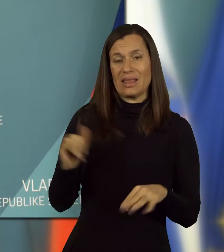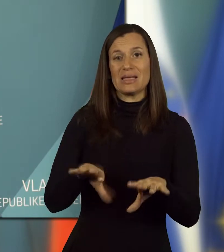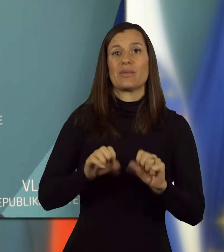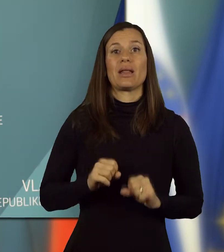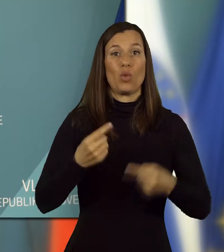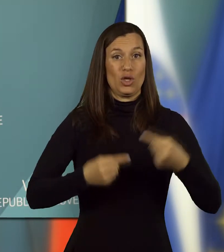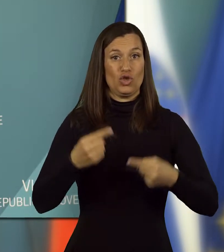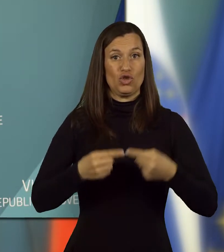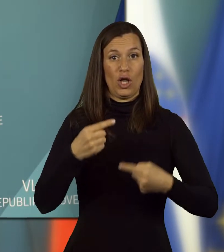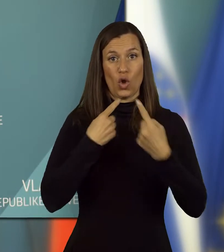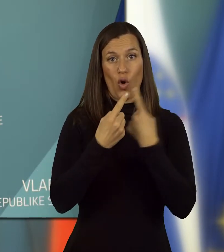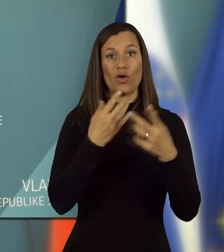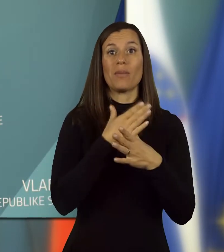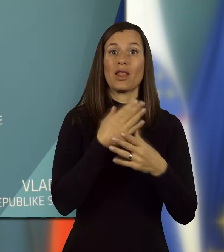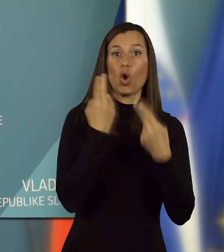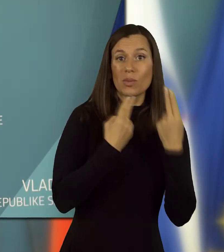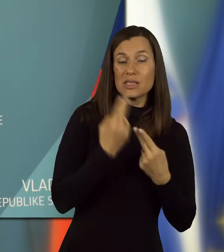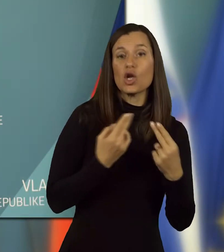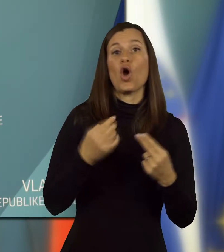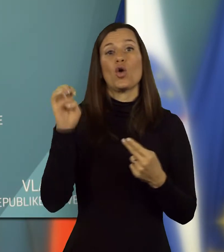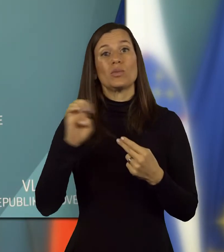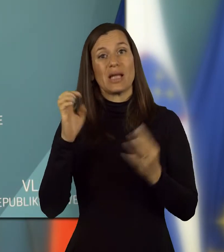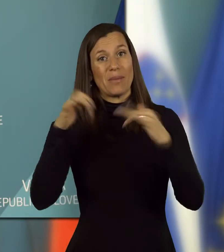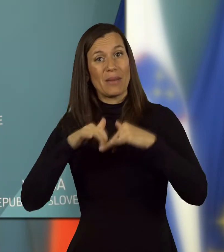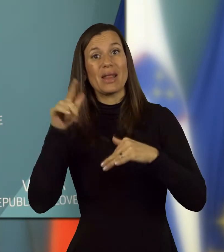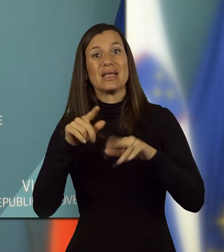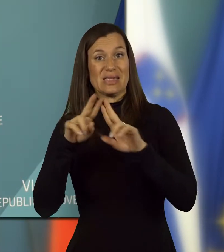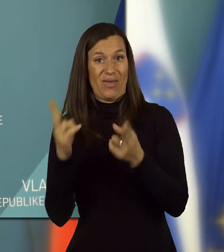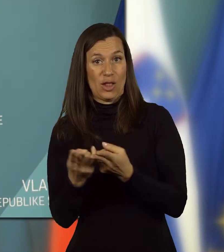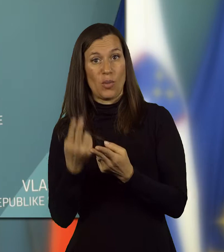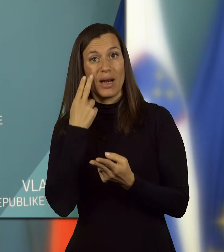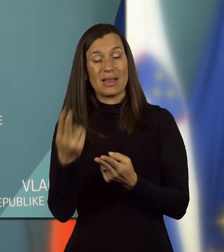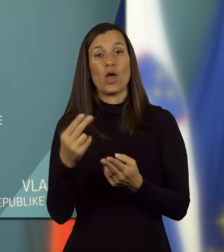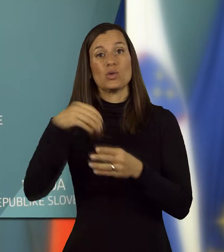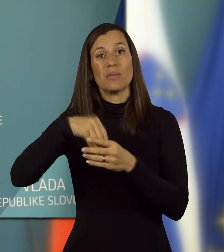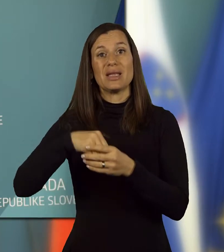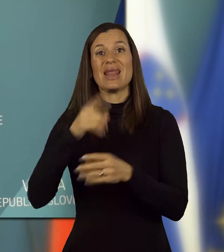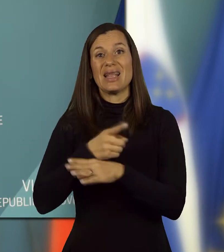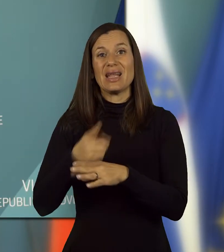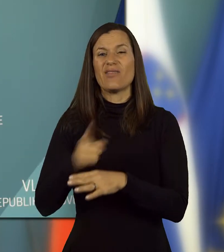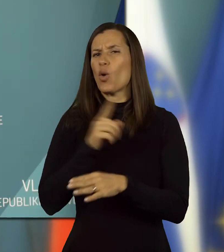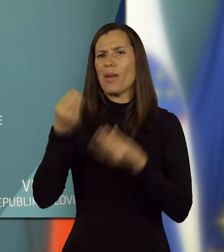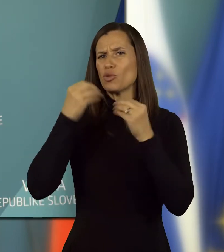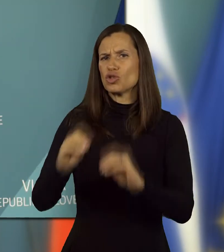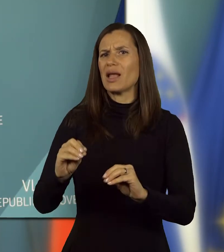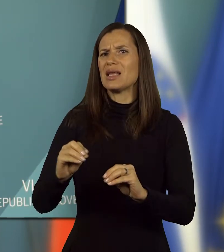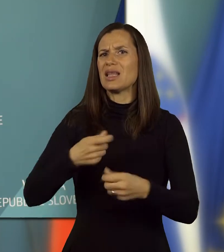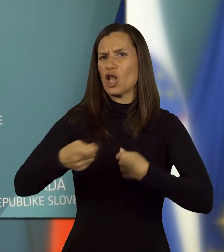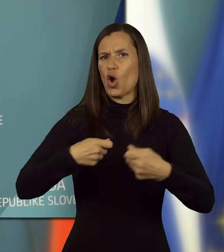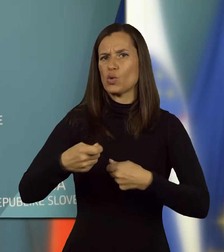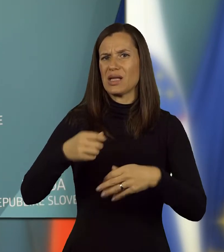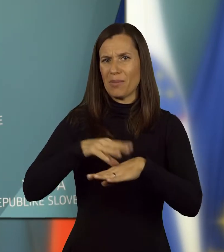lani sprejeti politični dogovor med Komisijo, Evropskim parlamentom in svetom, glede vsebine direktive o nepoštenih